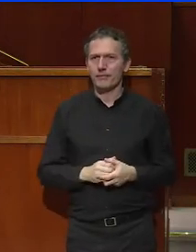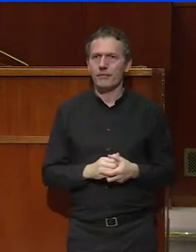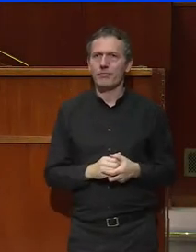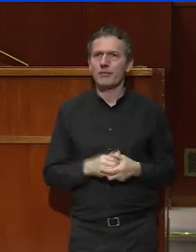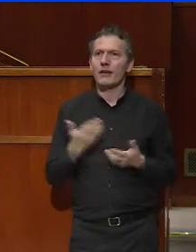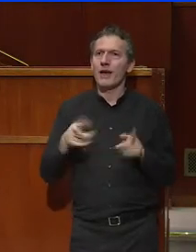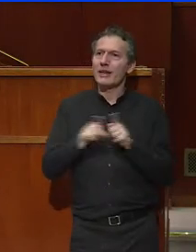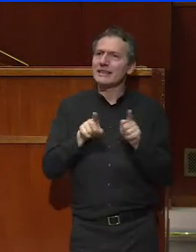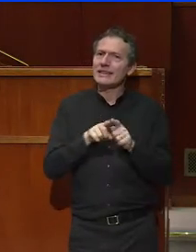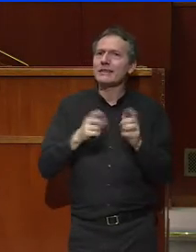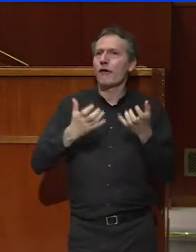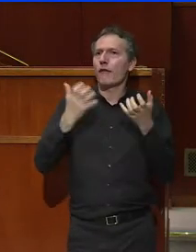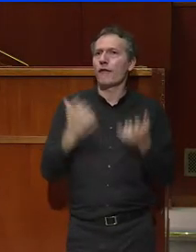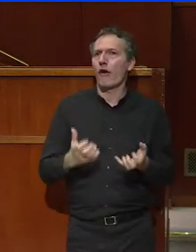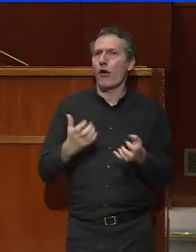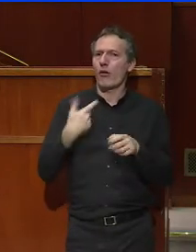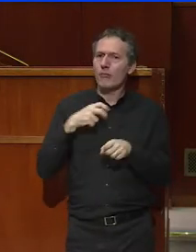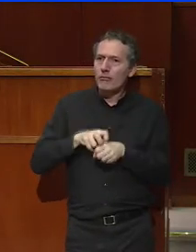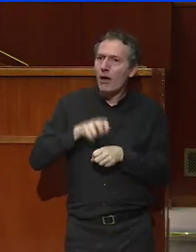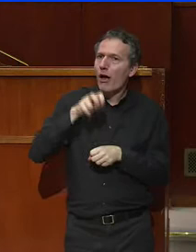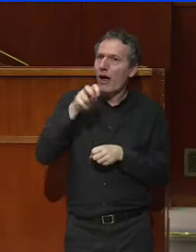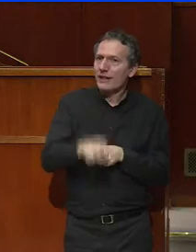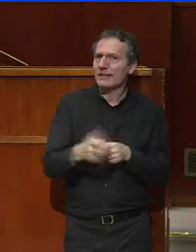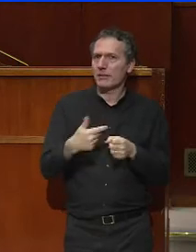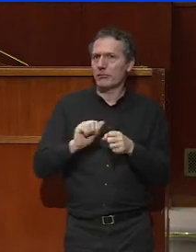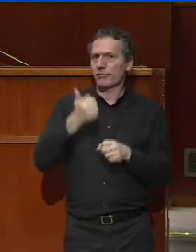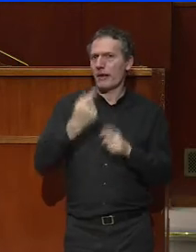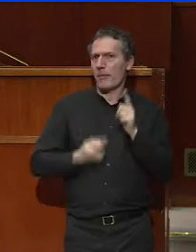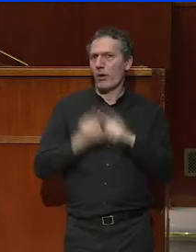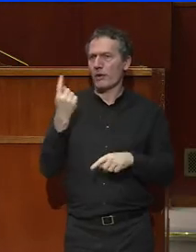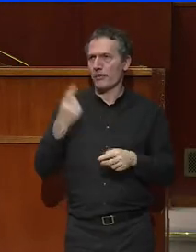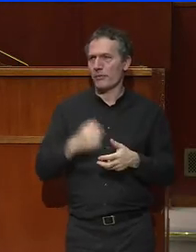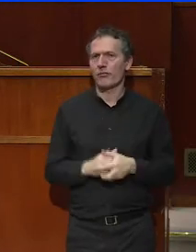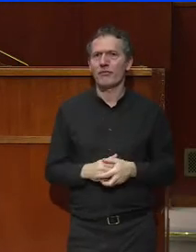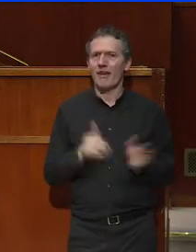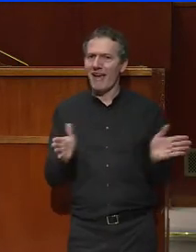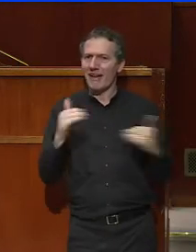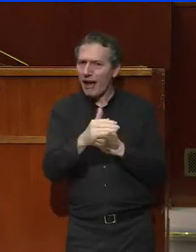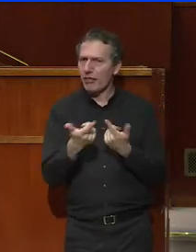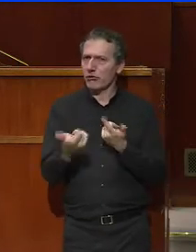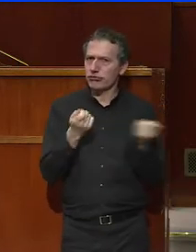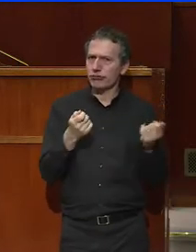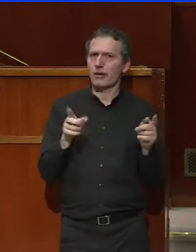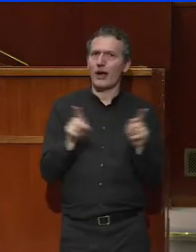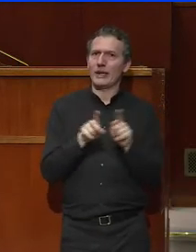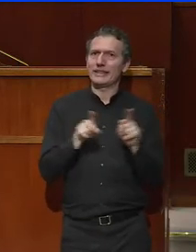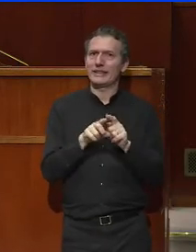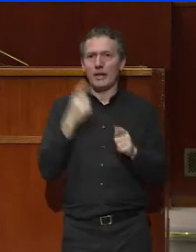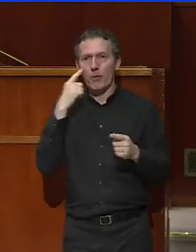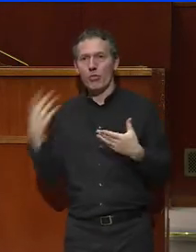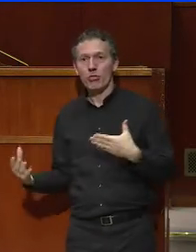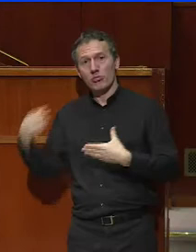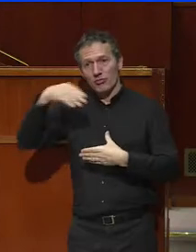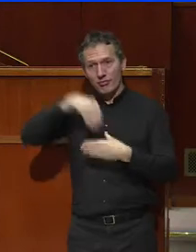souhaitait pouvoir l'anticiper, peut-être pas pour l'encadrer, mais en tout cas pour l'incorporer